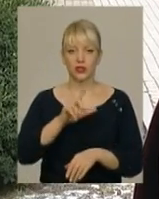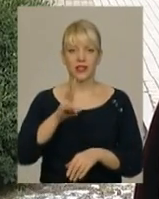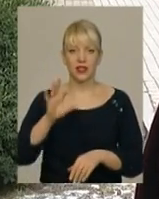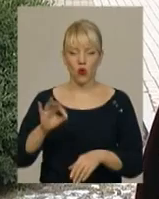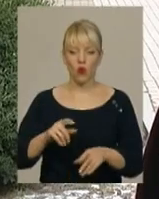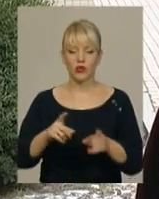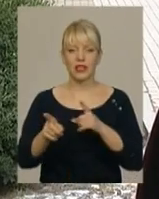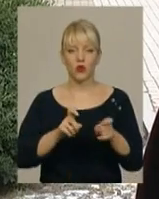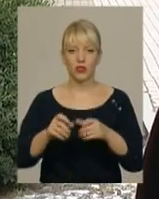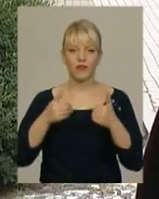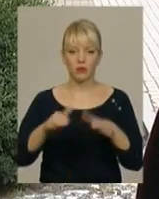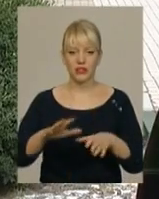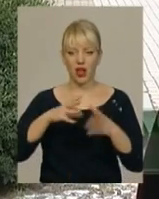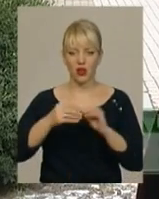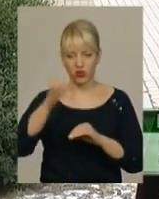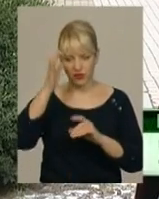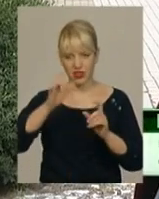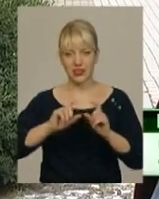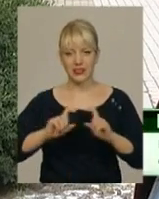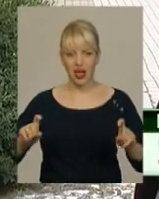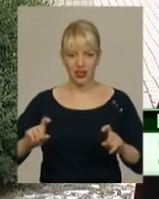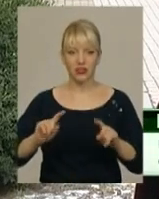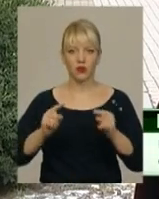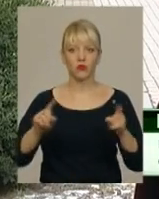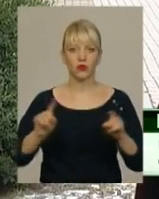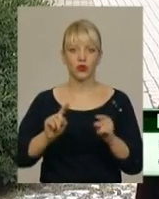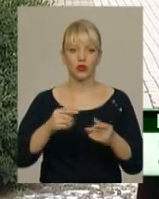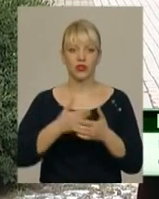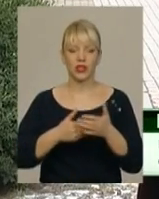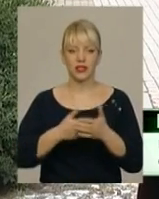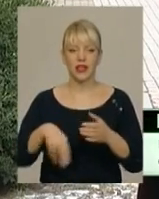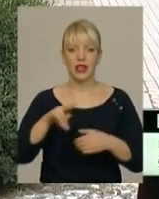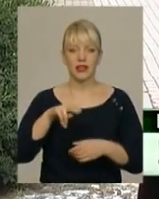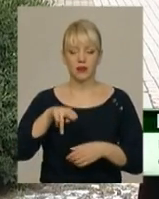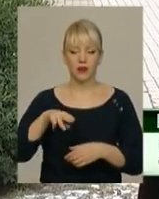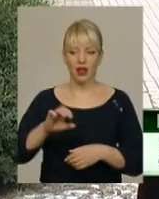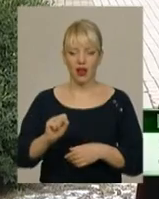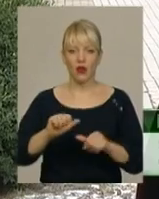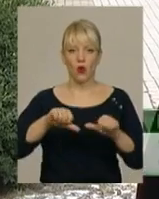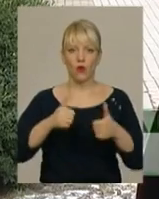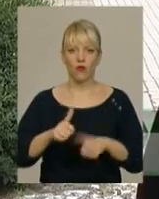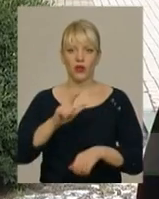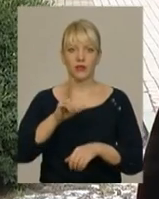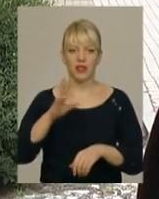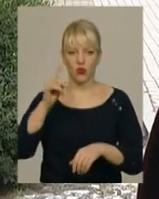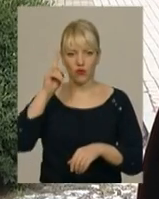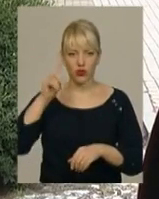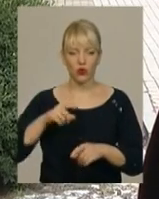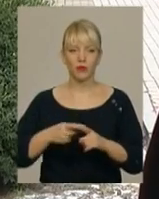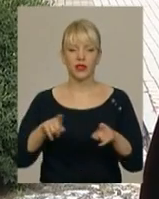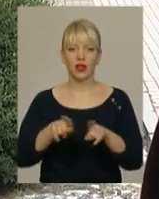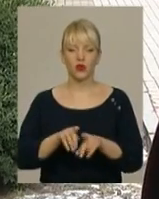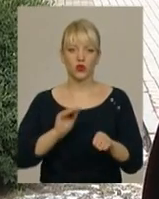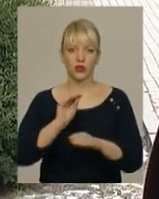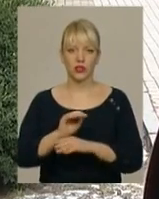залучаються випускники загальноосвітніх навчальних закладів, тому що, здається, ДПА у формі ЗНО, це вже відомо. Крім того, додається ще нова